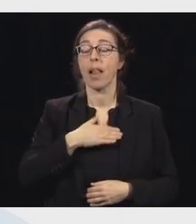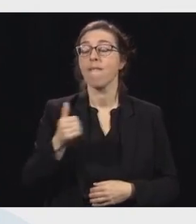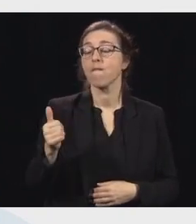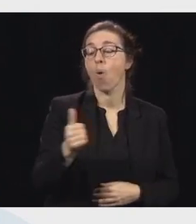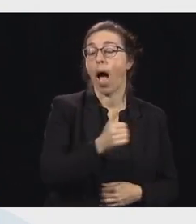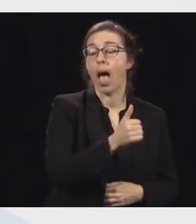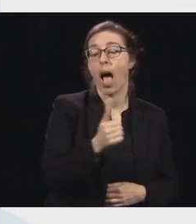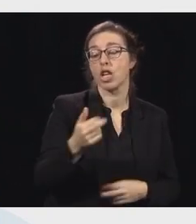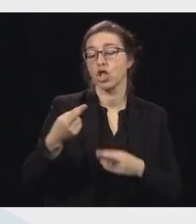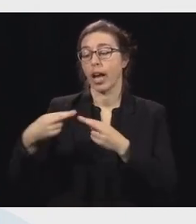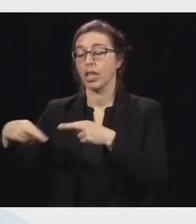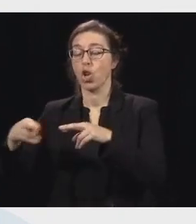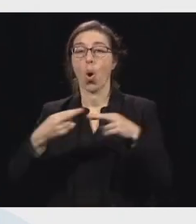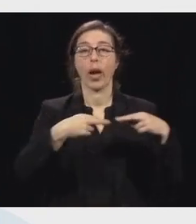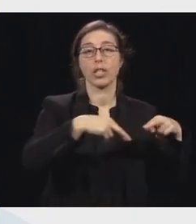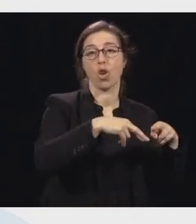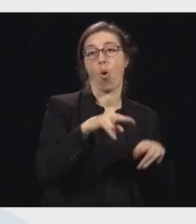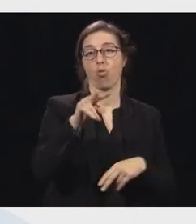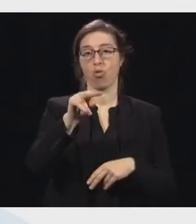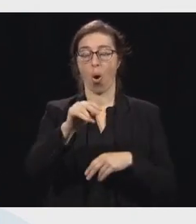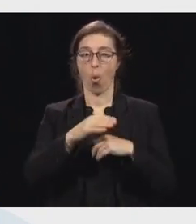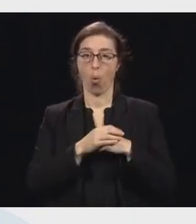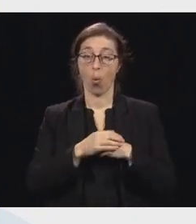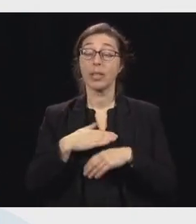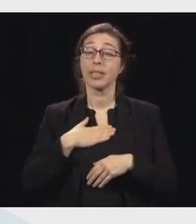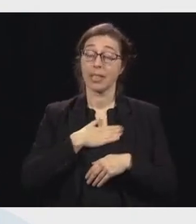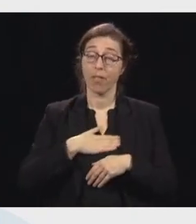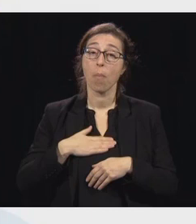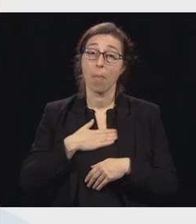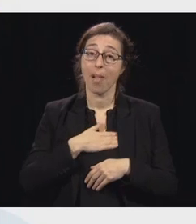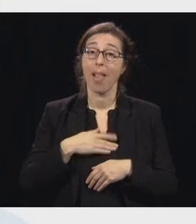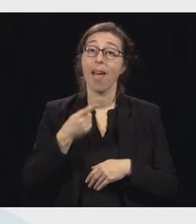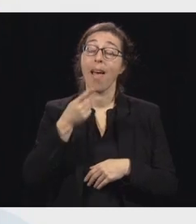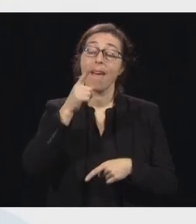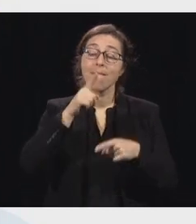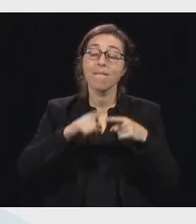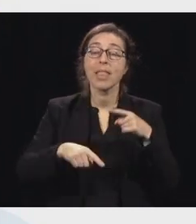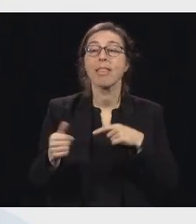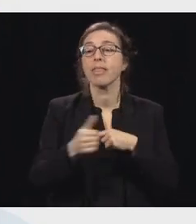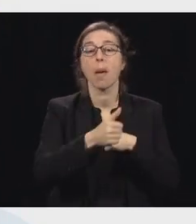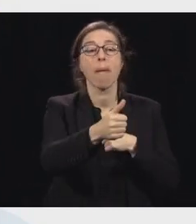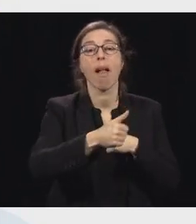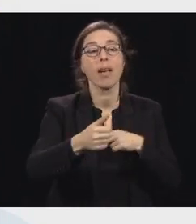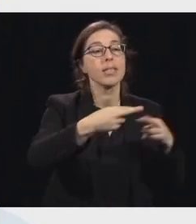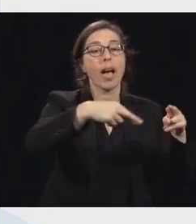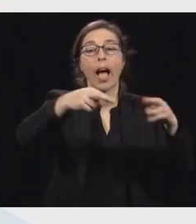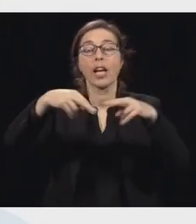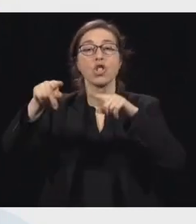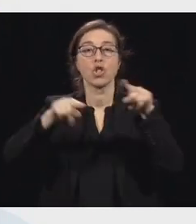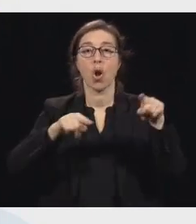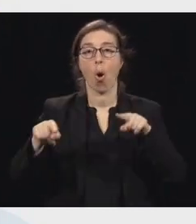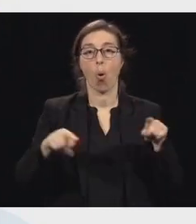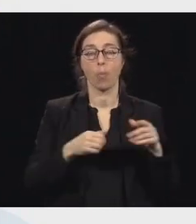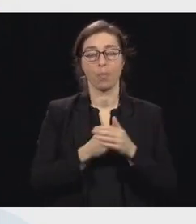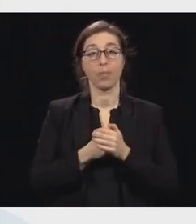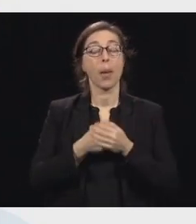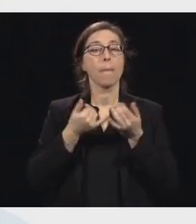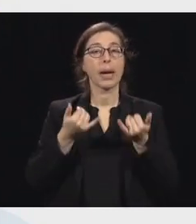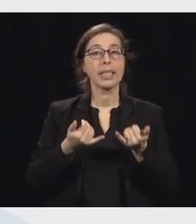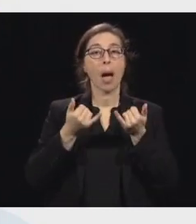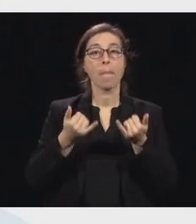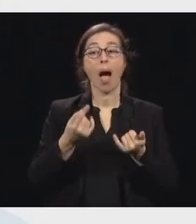On suit ça région par région. Pour l'instant, on n'a pas besoin de fermer des régions.